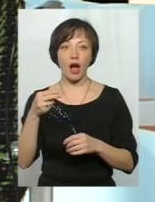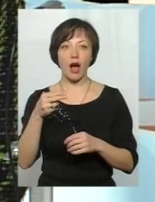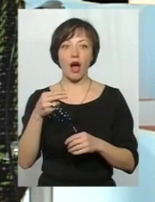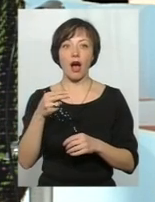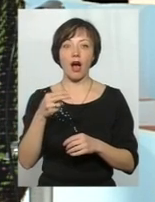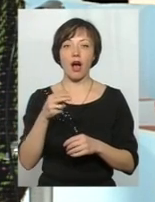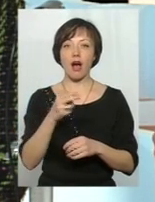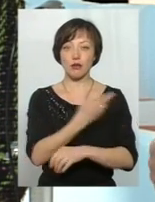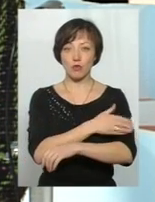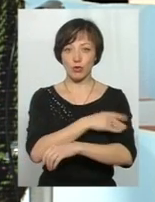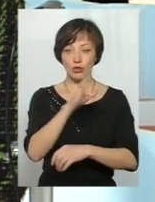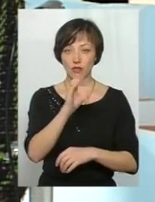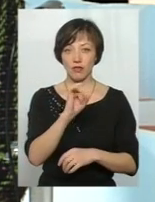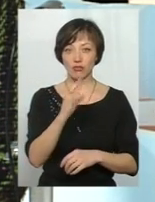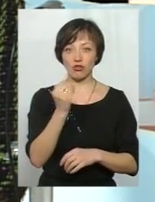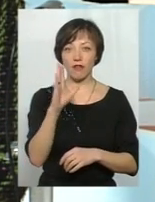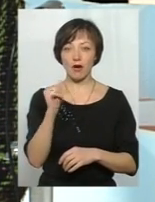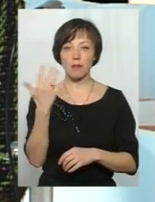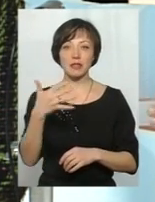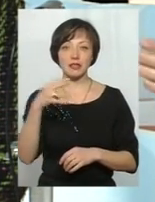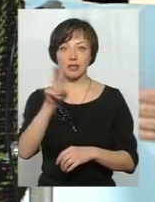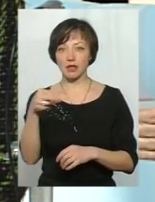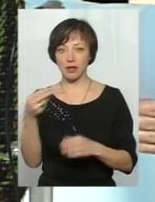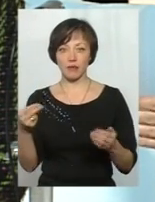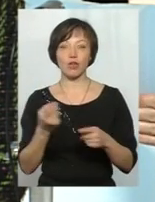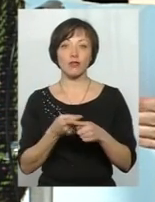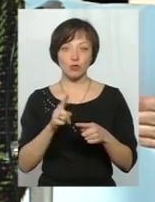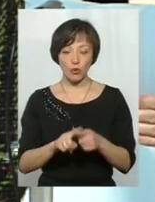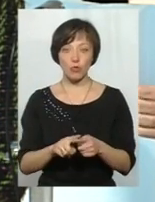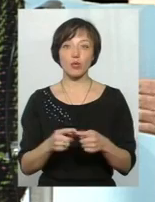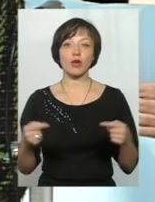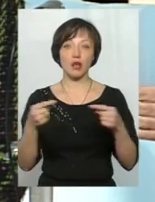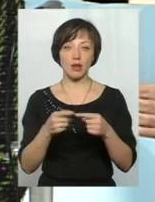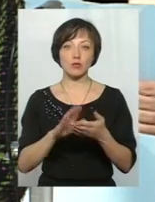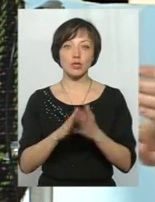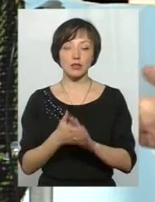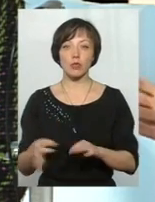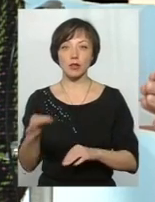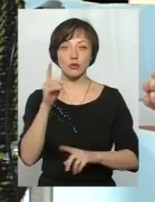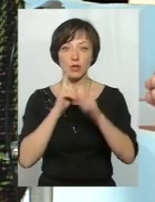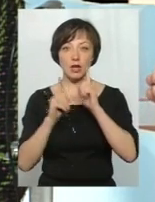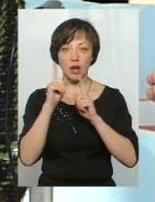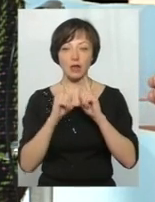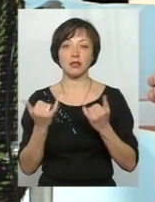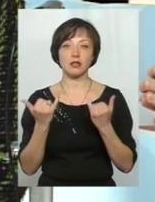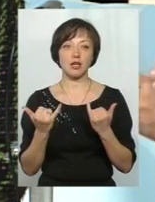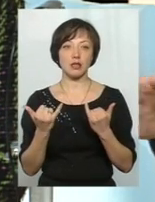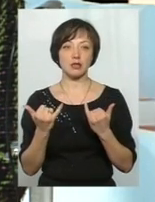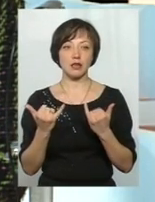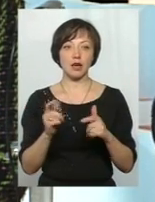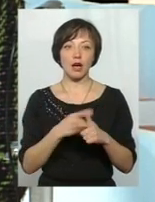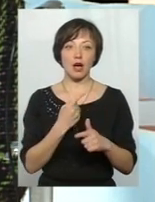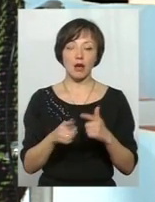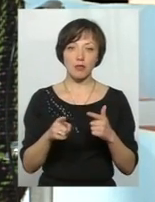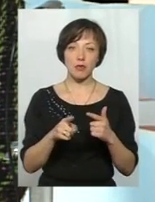Варшави це 50 євро. Тобто, мені здається, що в цьому якраз позиція обласної ради десь зараз все-таки або